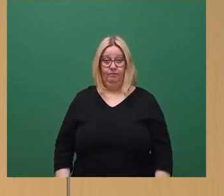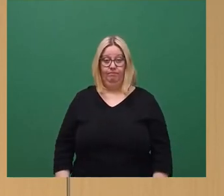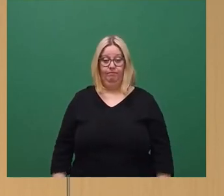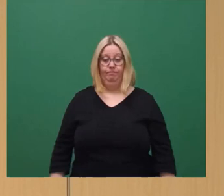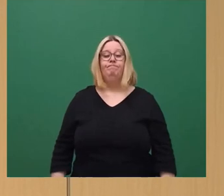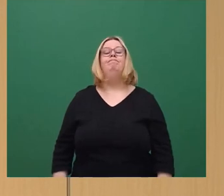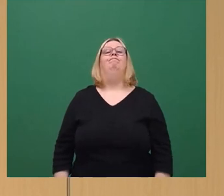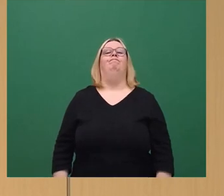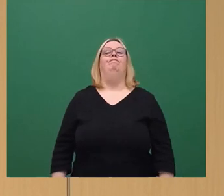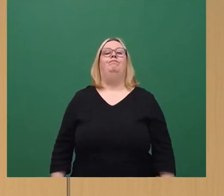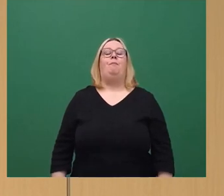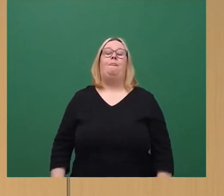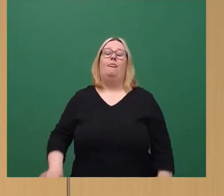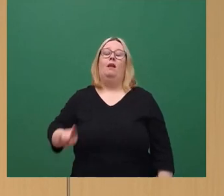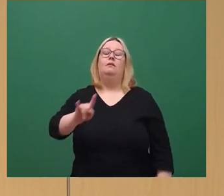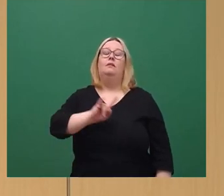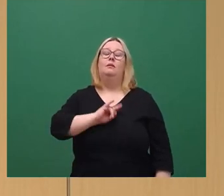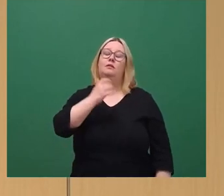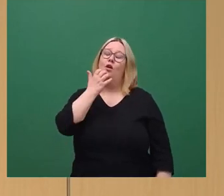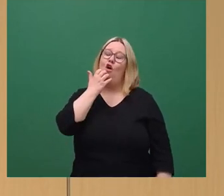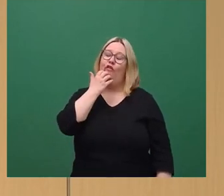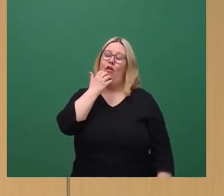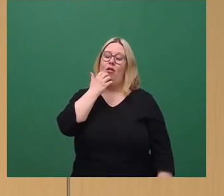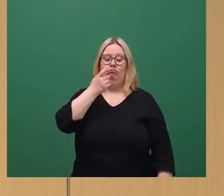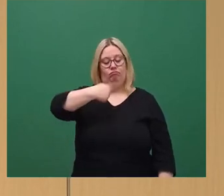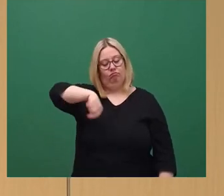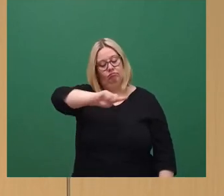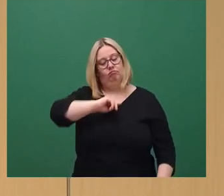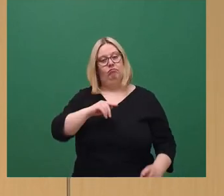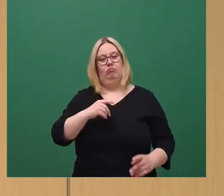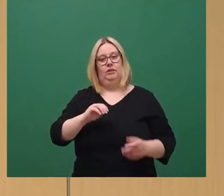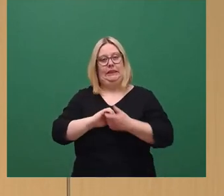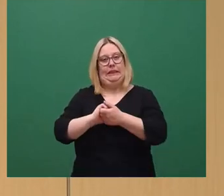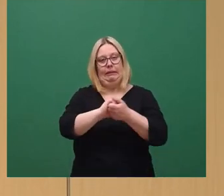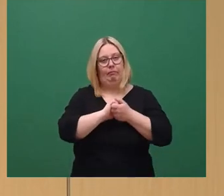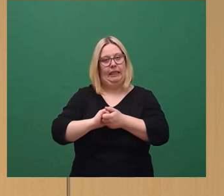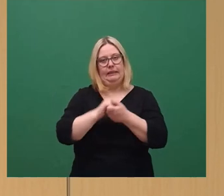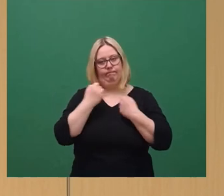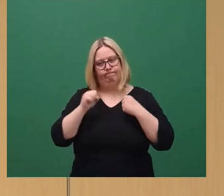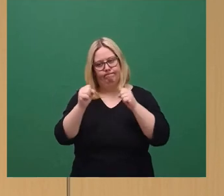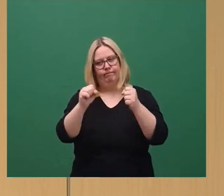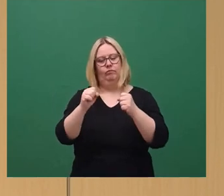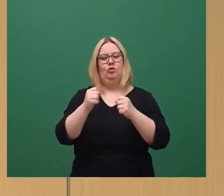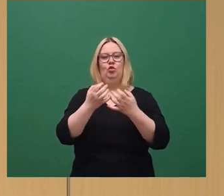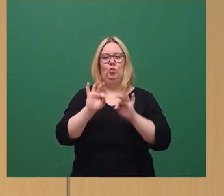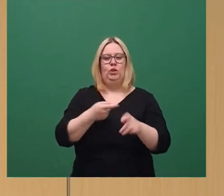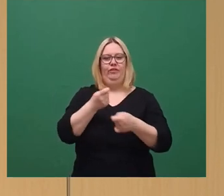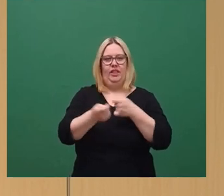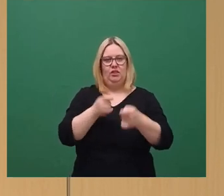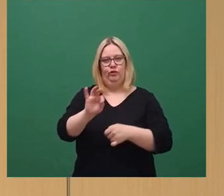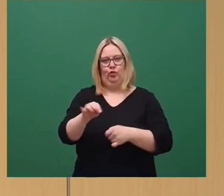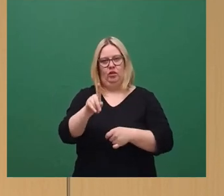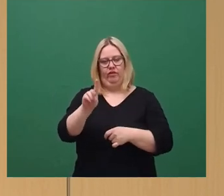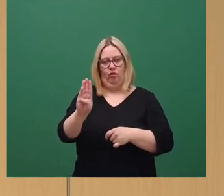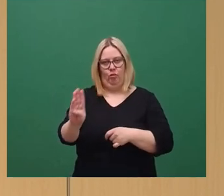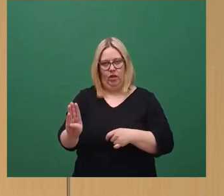Ich baue darauf, dass wir hier alle im Rat gemeinsam daran arbeiten, für eine stabile Finanzierung der DVB zu sorgen,